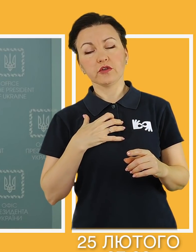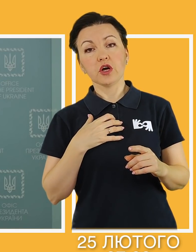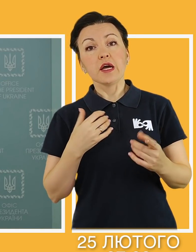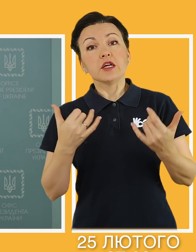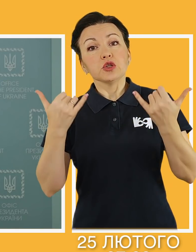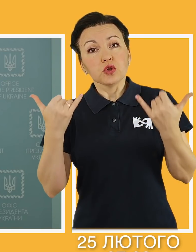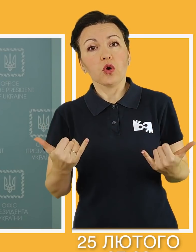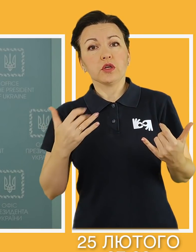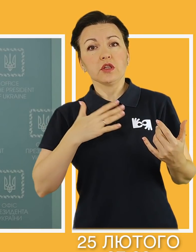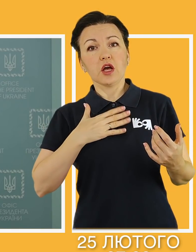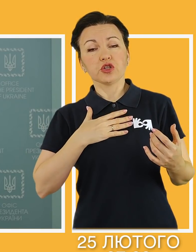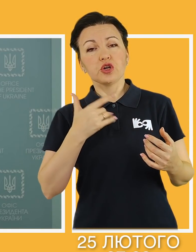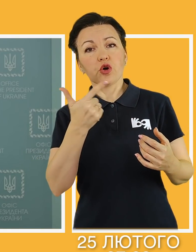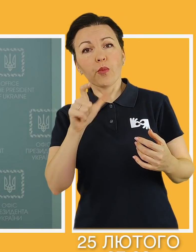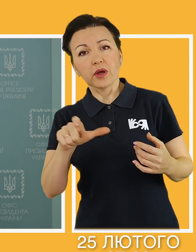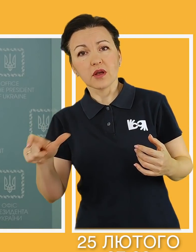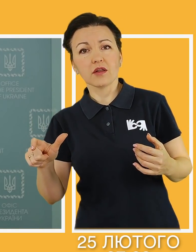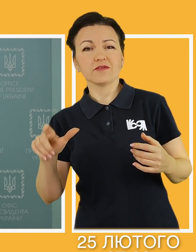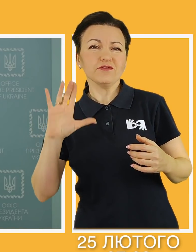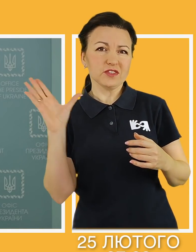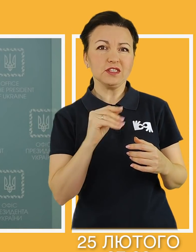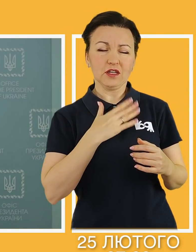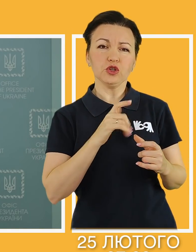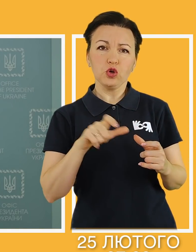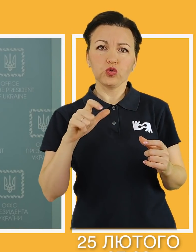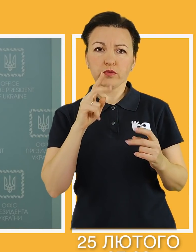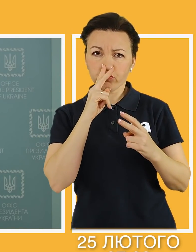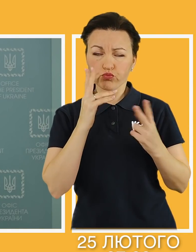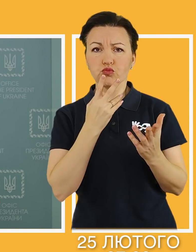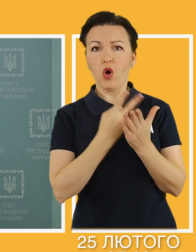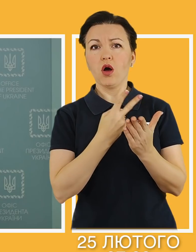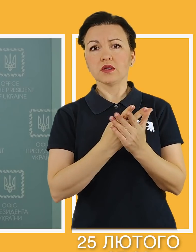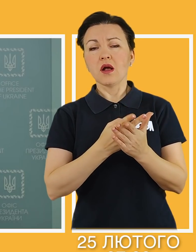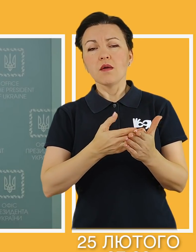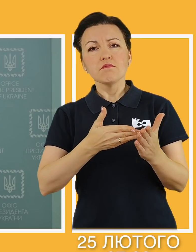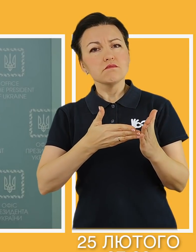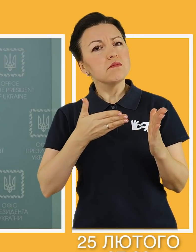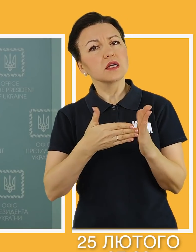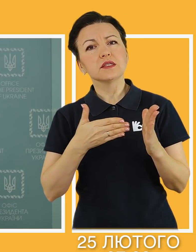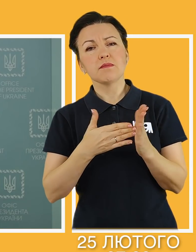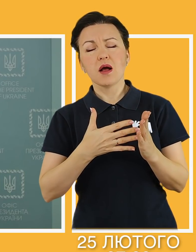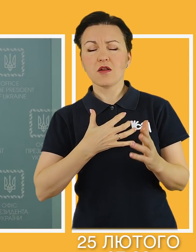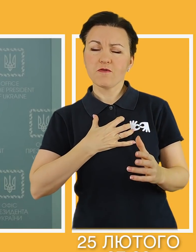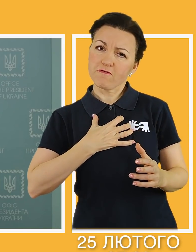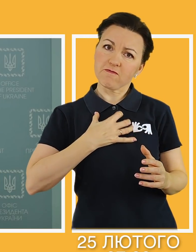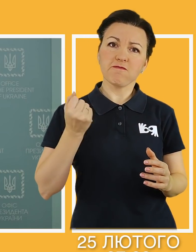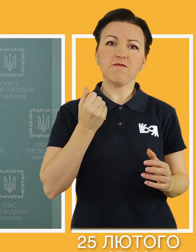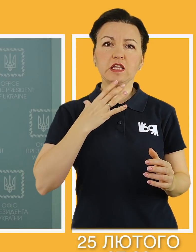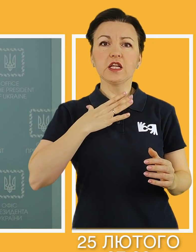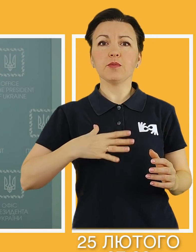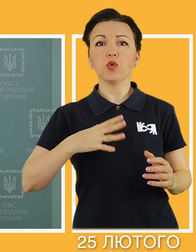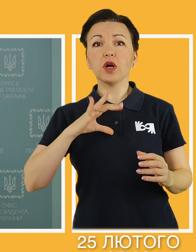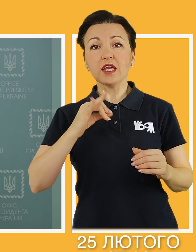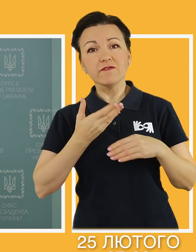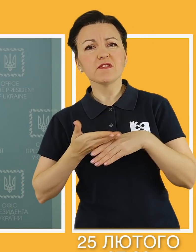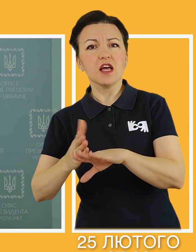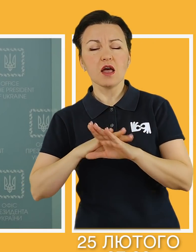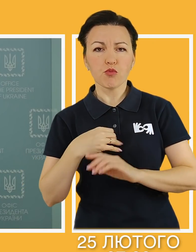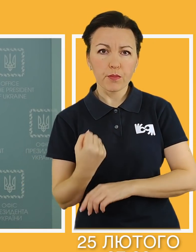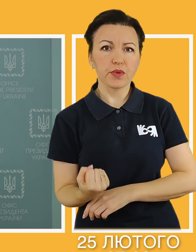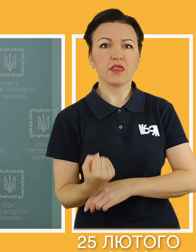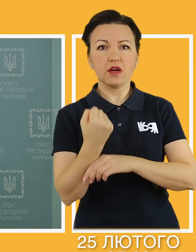щоб сьогодні наші громадяни, всі наші люди продемонстрували також максимальну витримку і